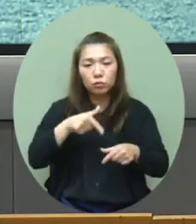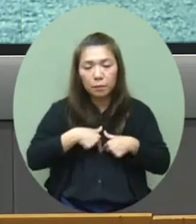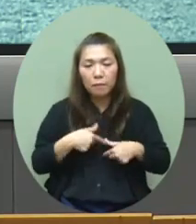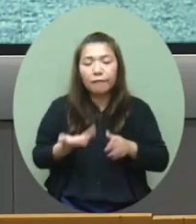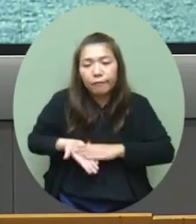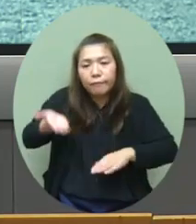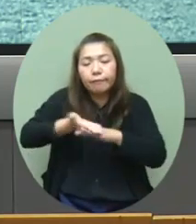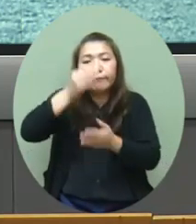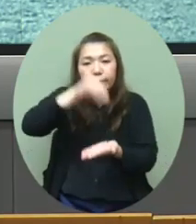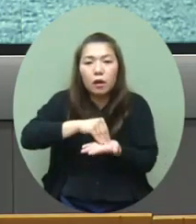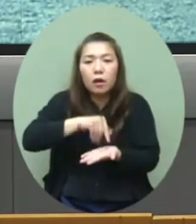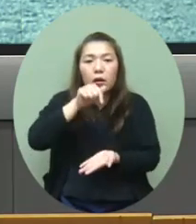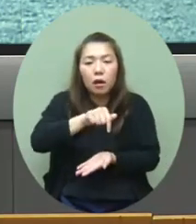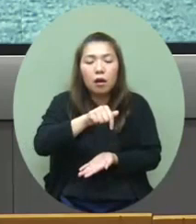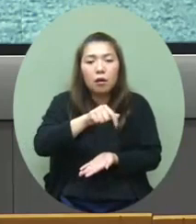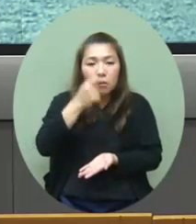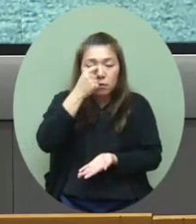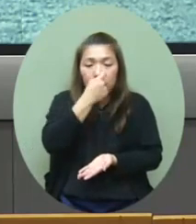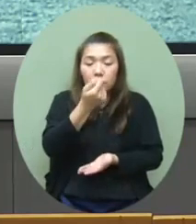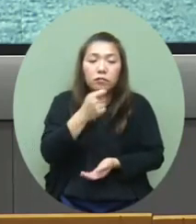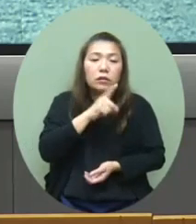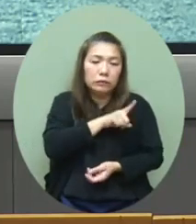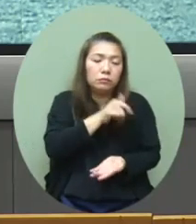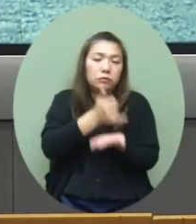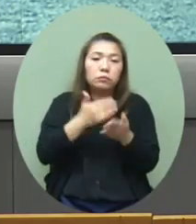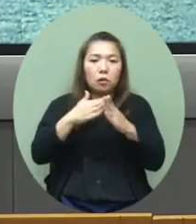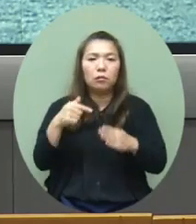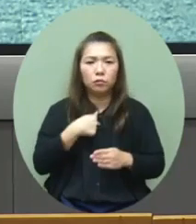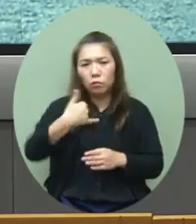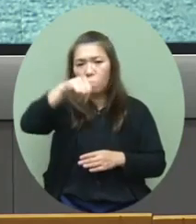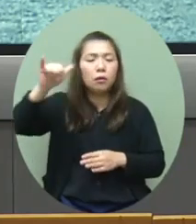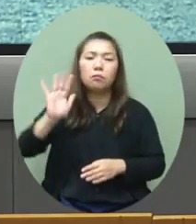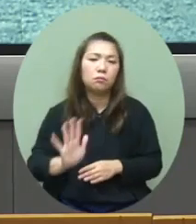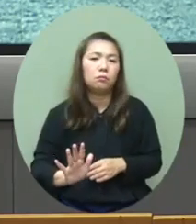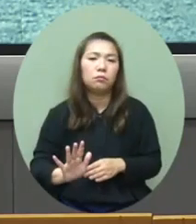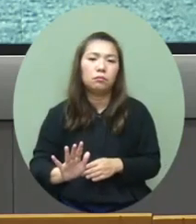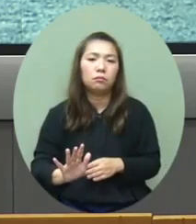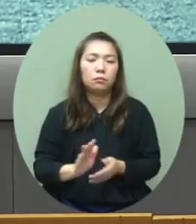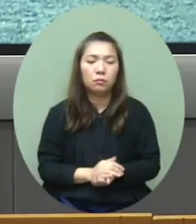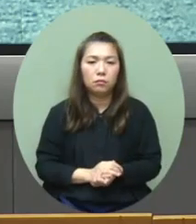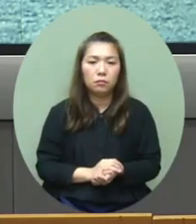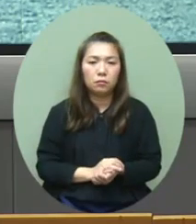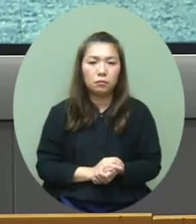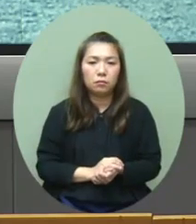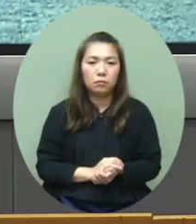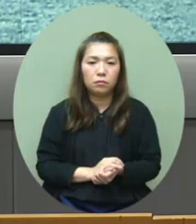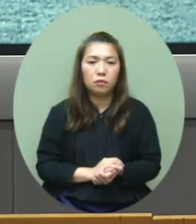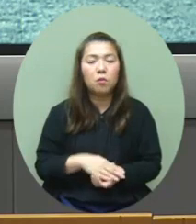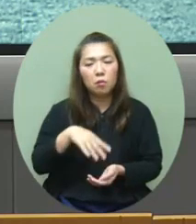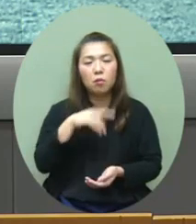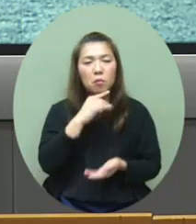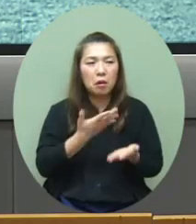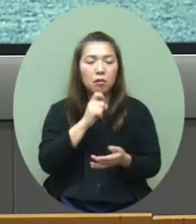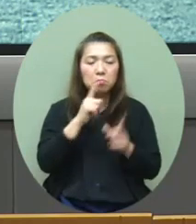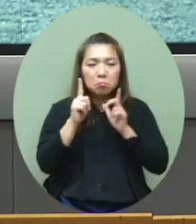合的這個就是快測陽性快測陽性一定要留在家裡有些人可能會自己